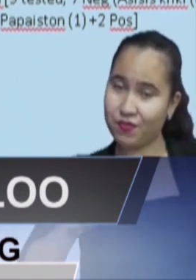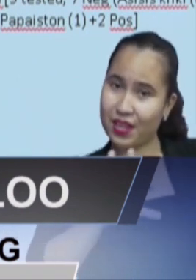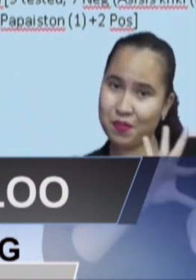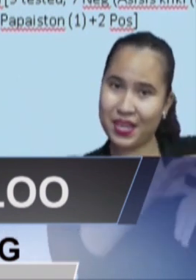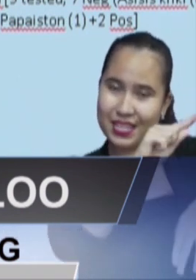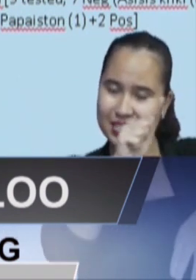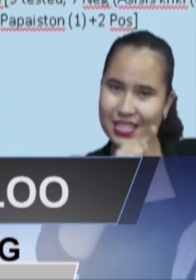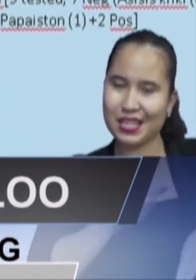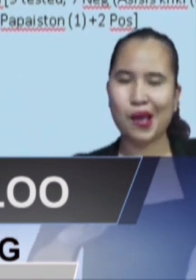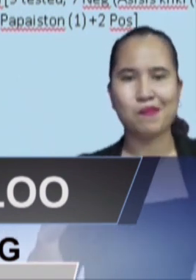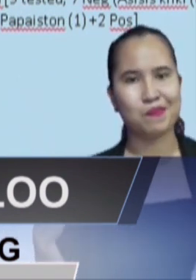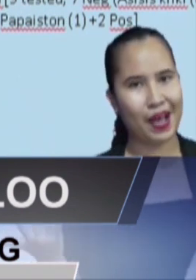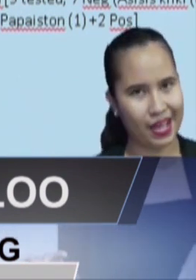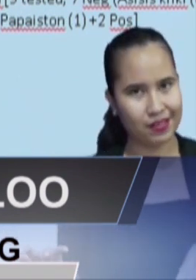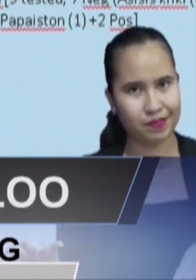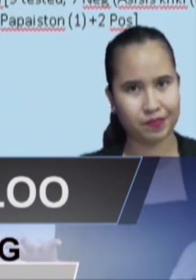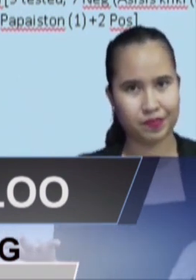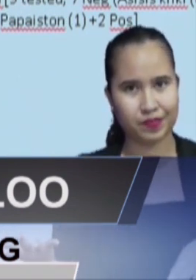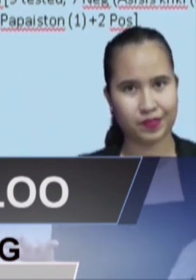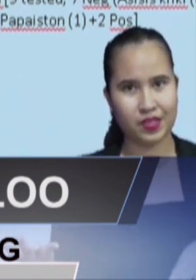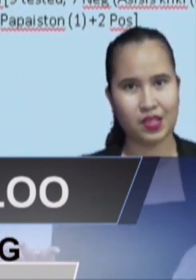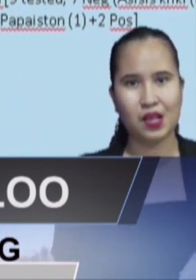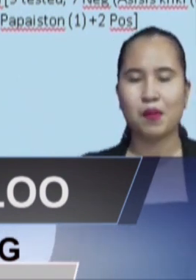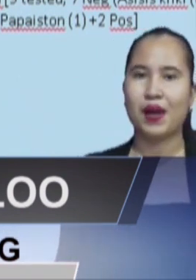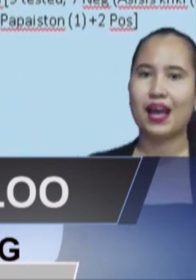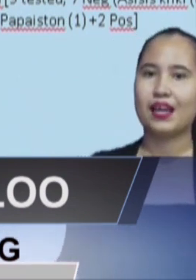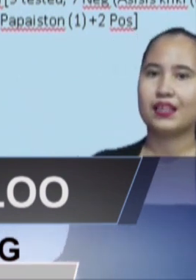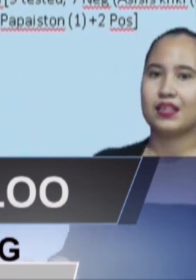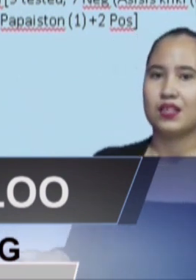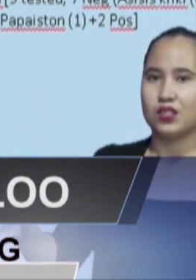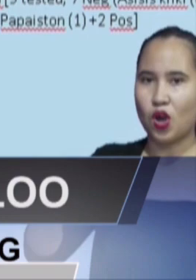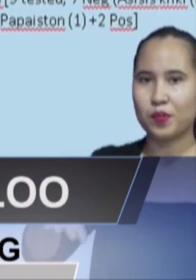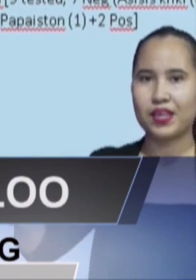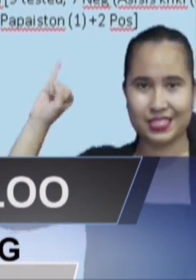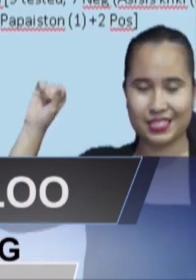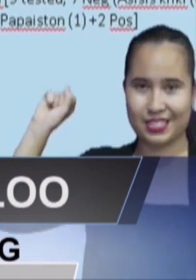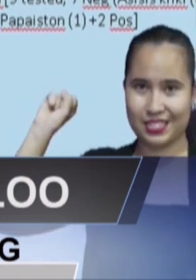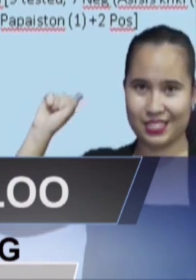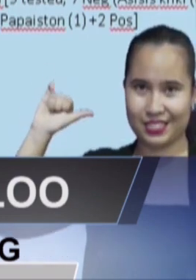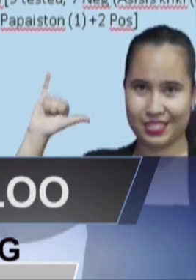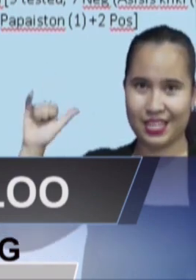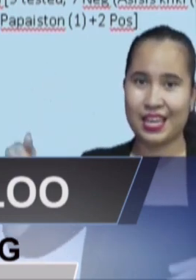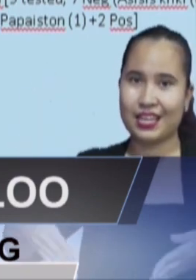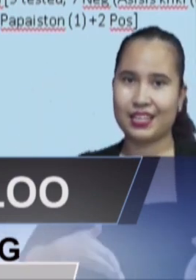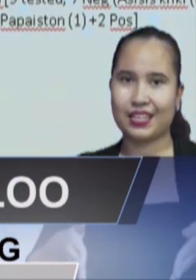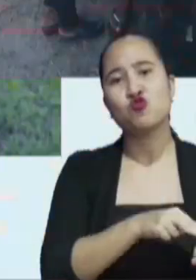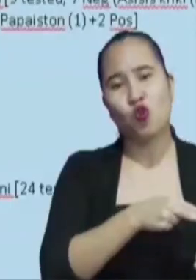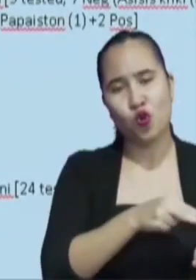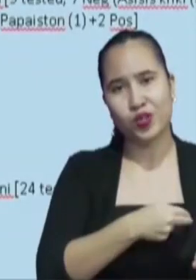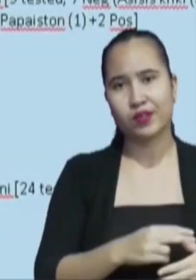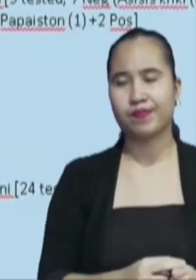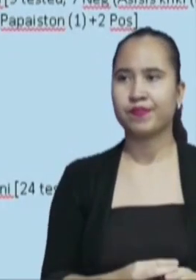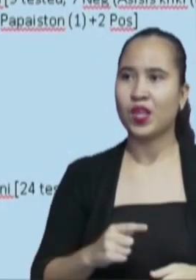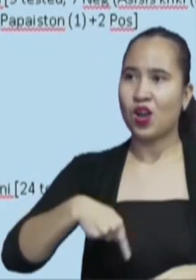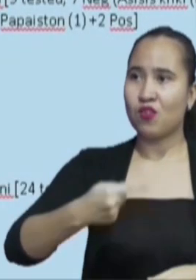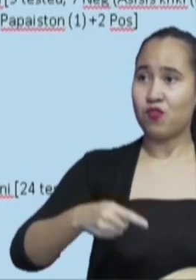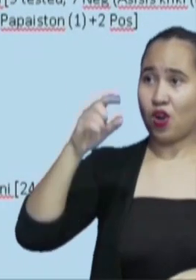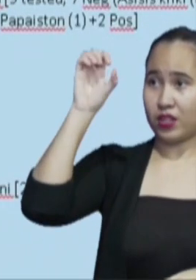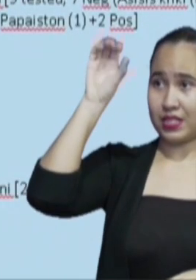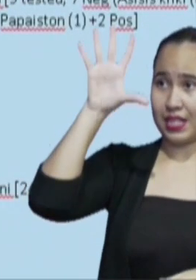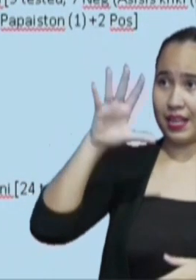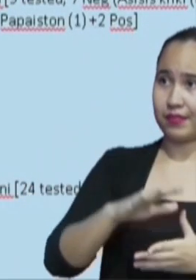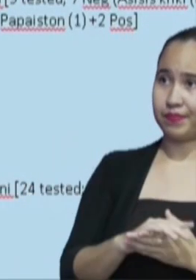maar het gaat om Assisi Kriki. Dus dat hebben we dus hier gedaan. Voor wat betreft